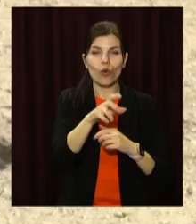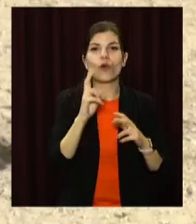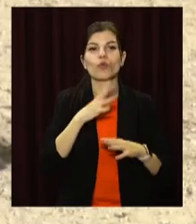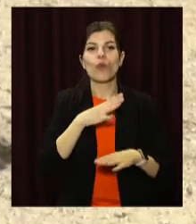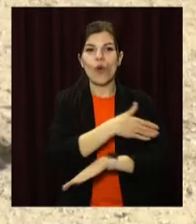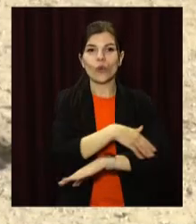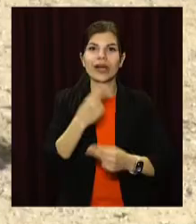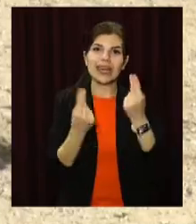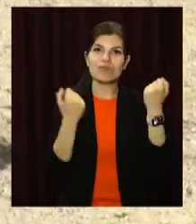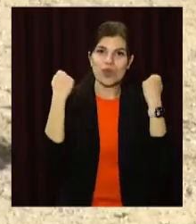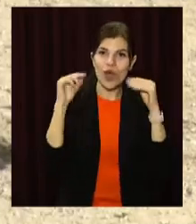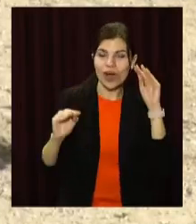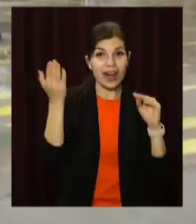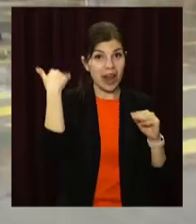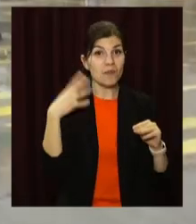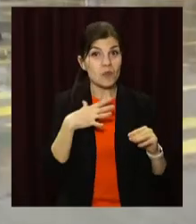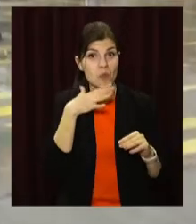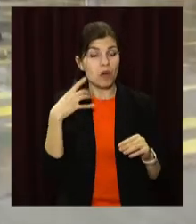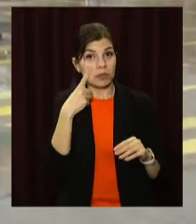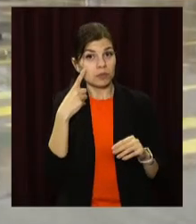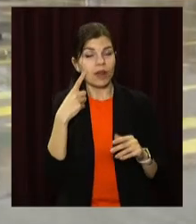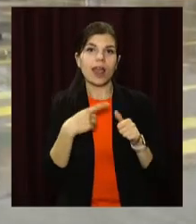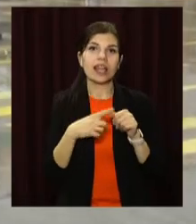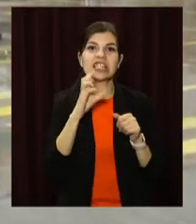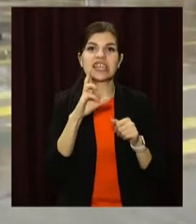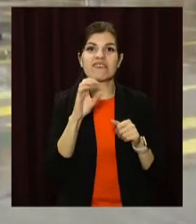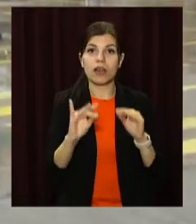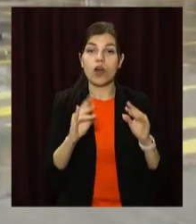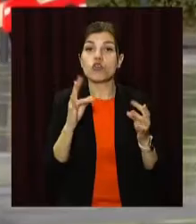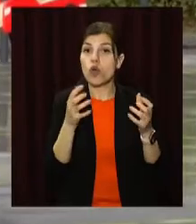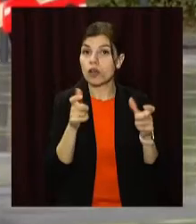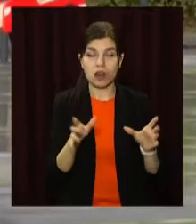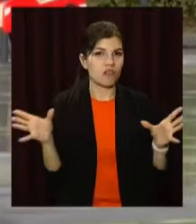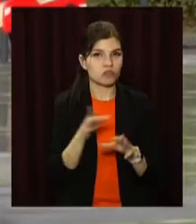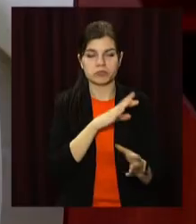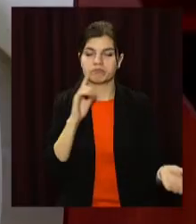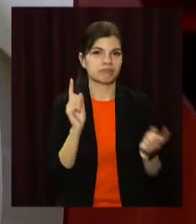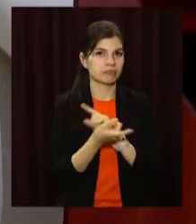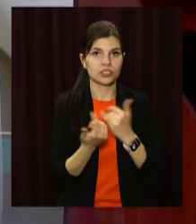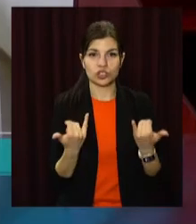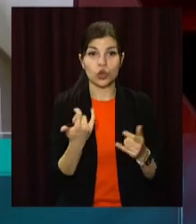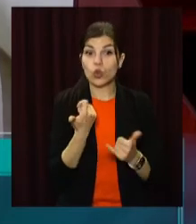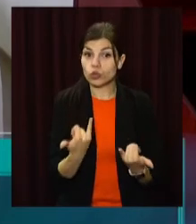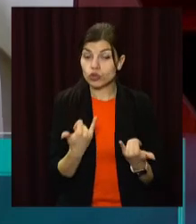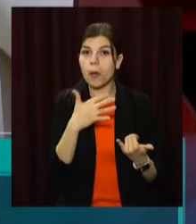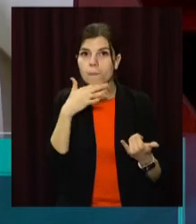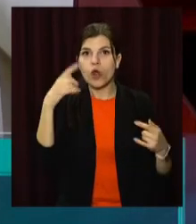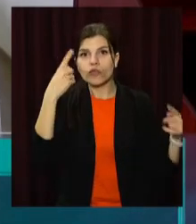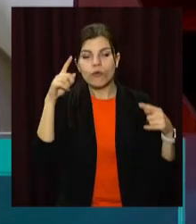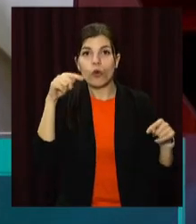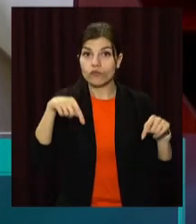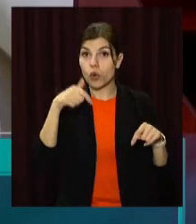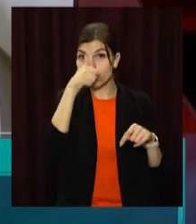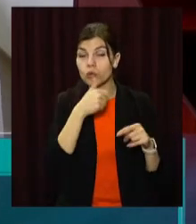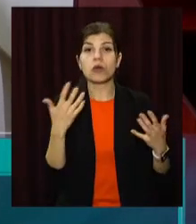вуличні ігрові чи спортивні майданчики, або ж, наприклад, посадили сквер. Однак пандемія все відкоригувала. Дуже багато творчих проєктів цього